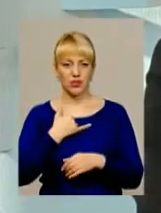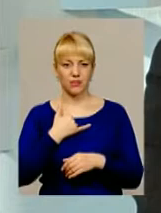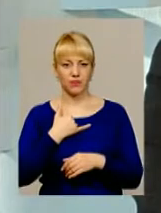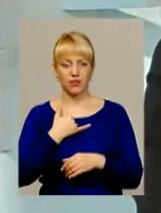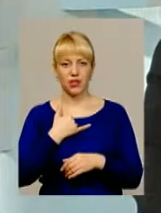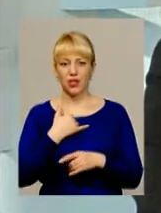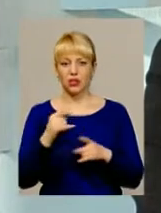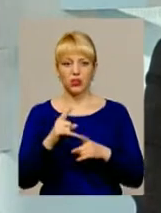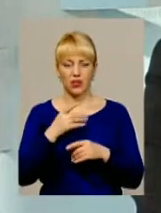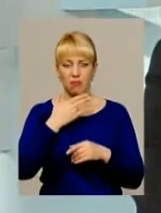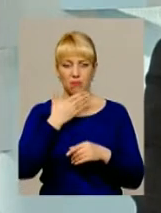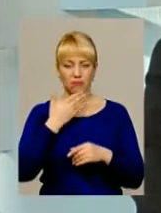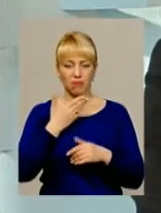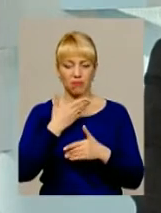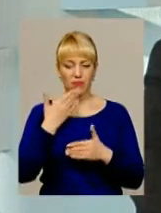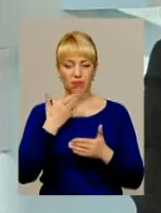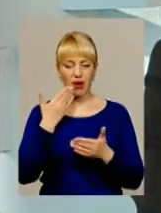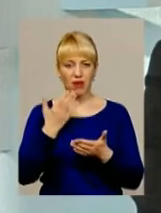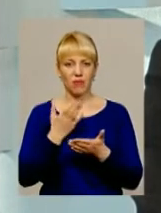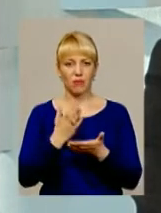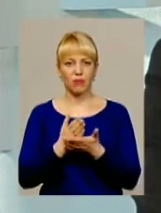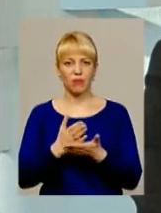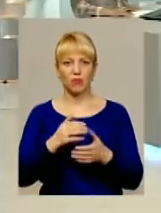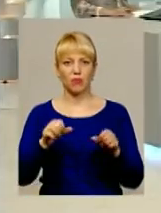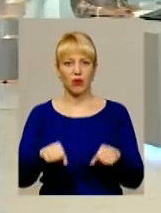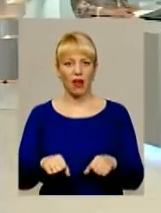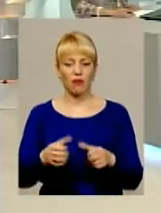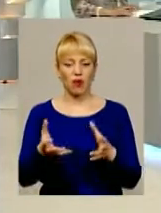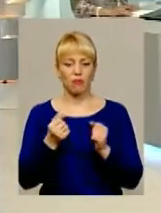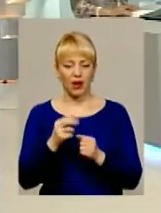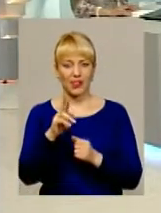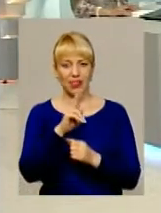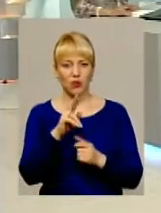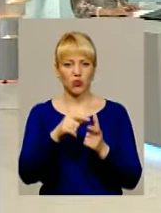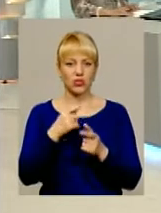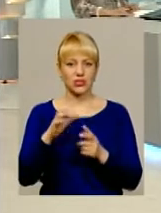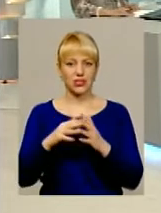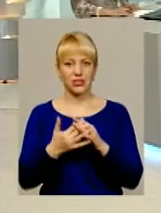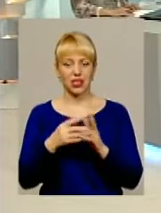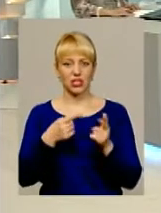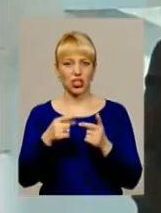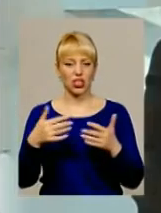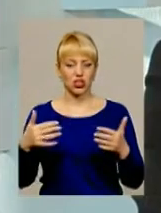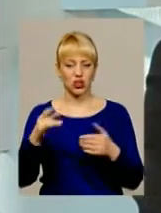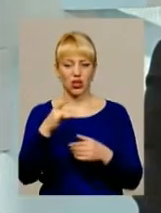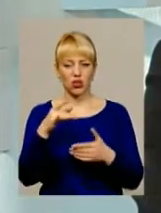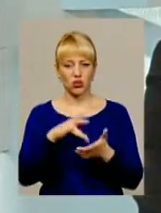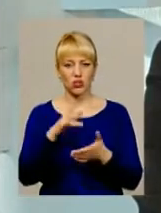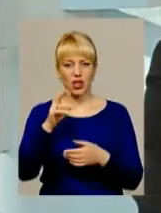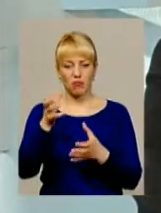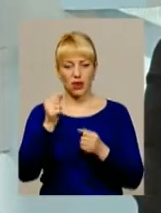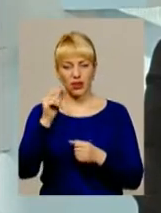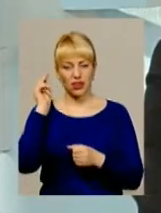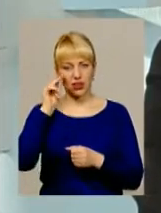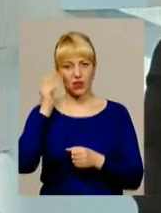Невже ми маємо право не брати, наприклад, з Ярмолиниць, чи з іншого, чи з села, чи іншого районного центру, не можемо брати на навчання, коли